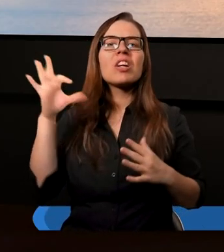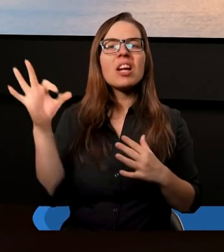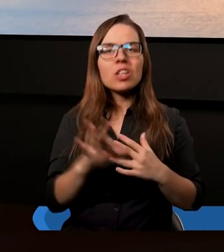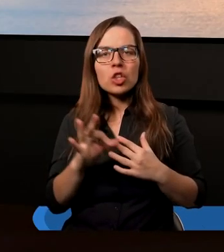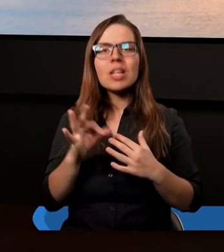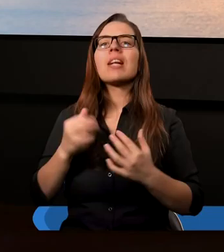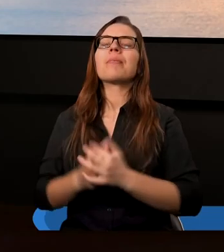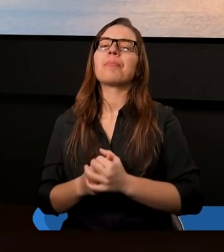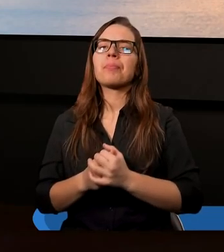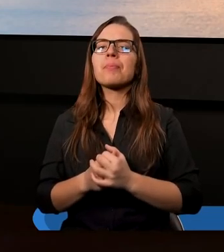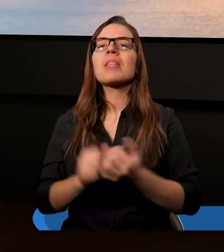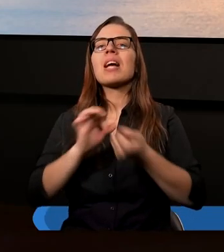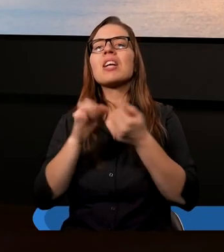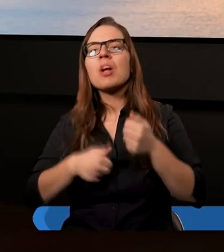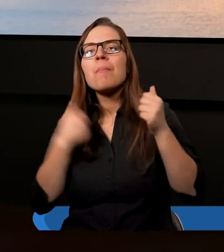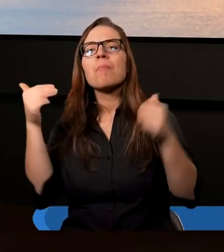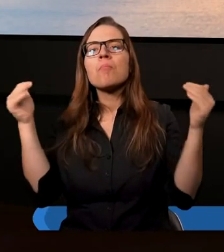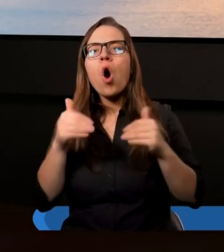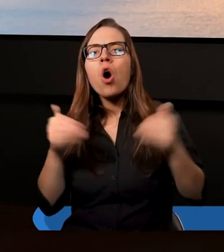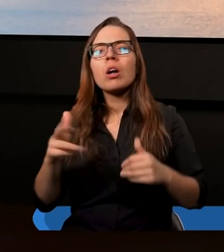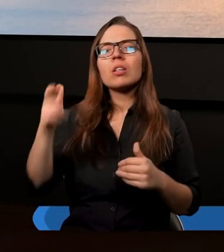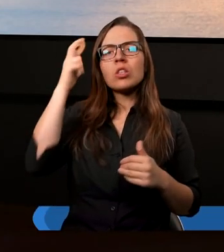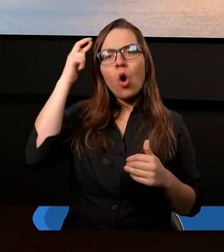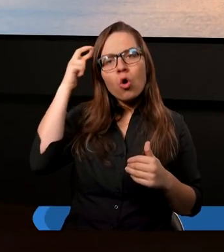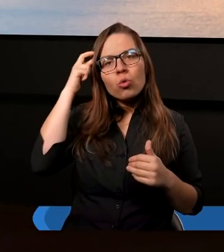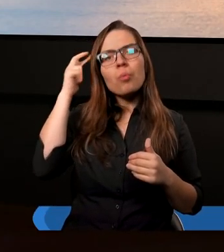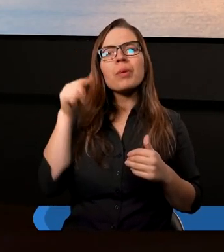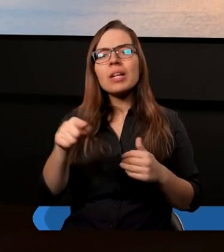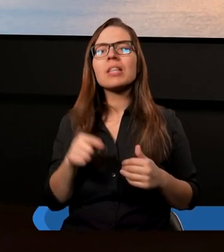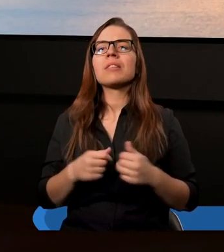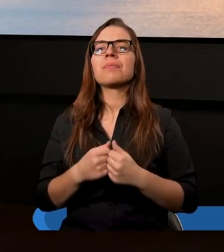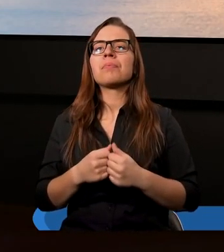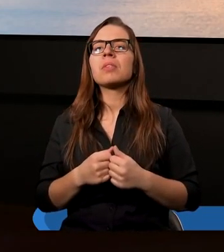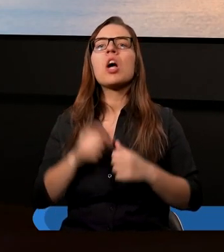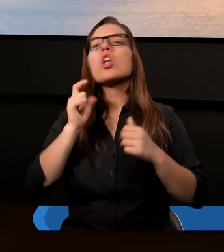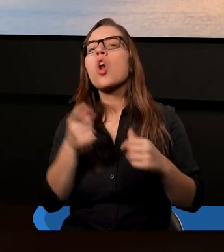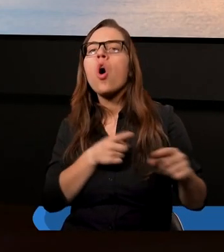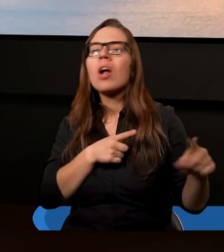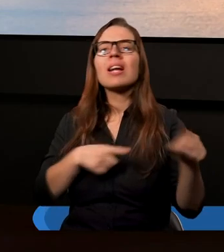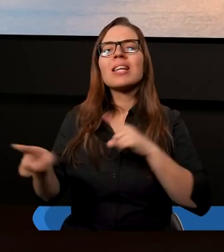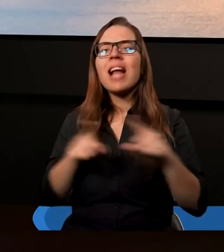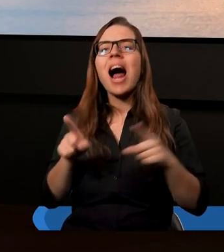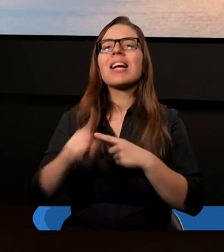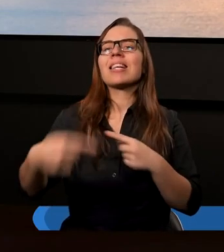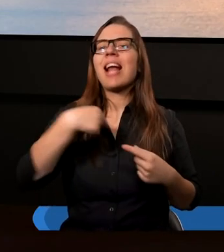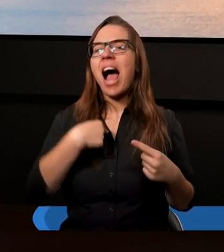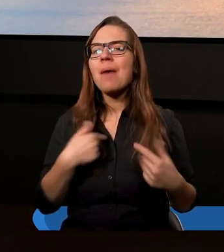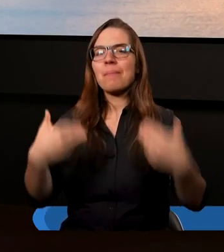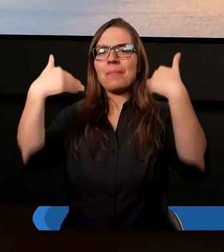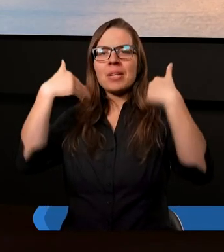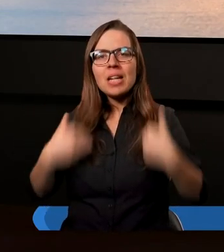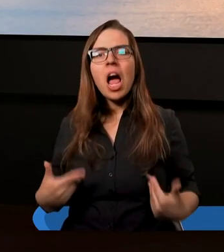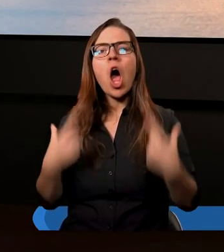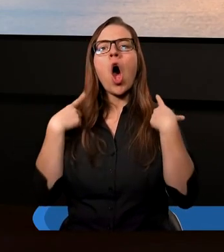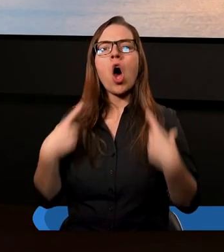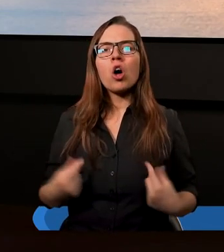Natomiast gdybyśmy mogli zrozumieć i może byśmy mogli powiedzieć o tym, co znaczy dla mnie osobiście, że